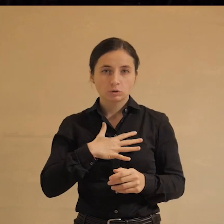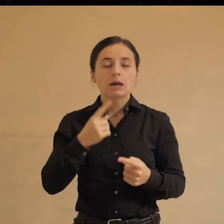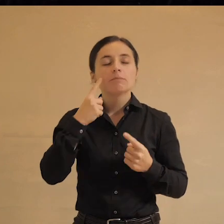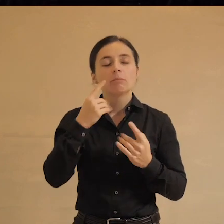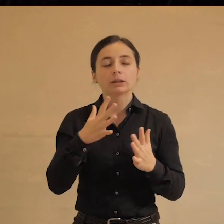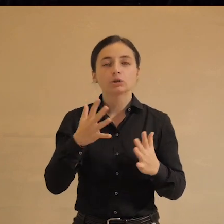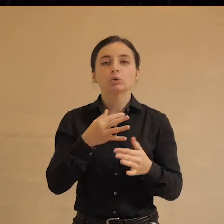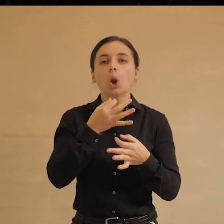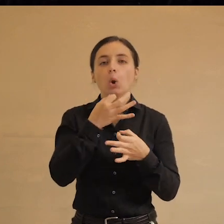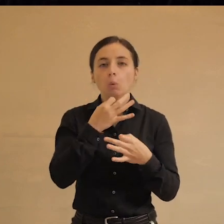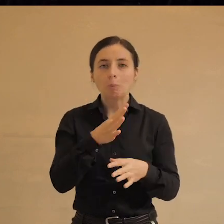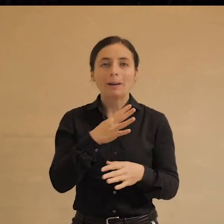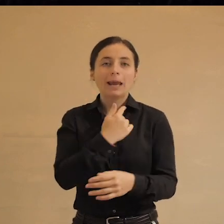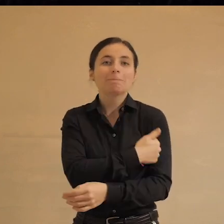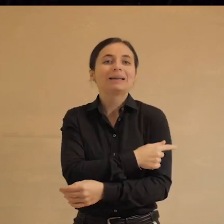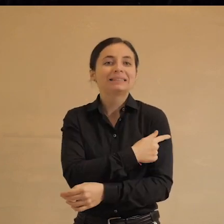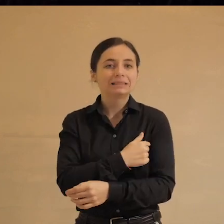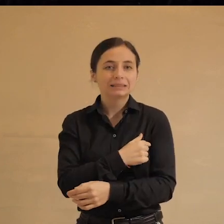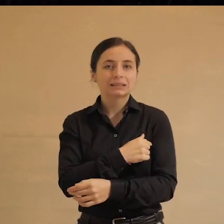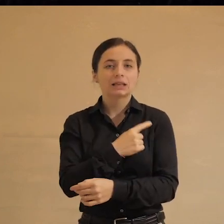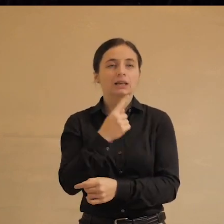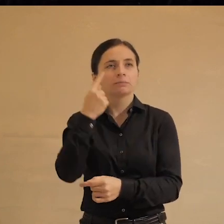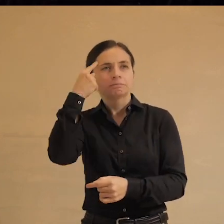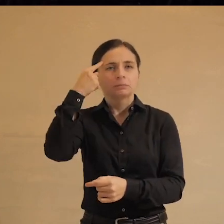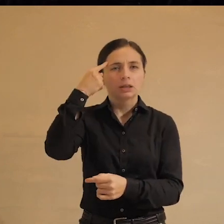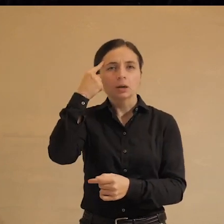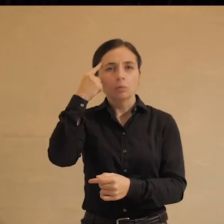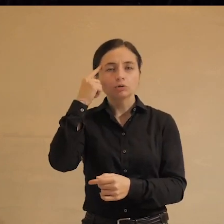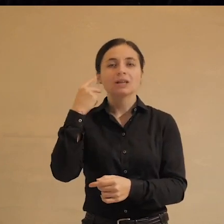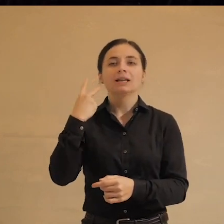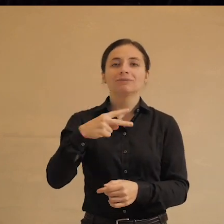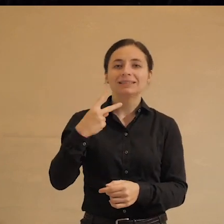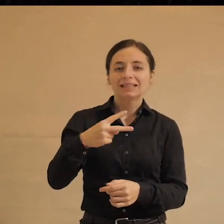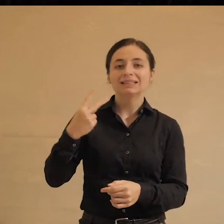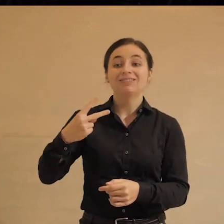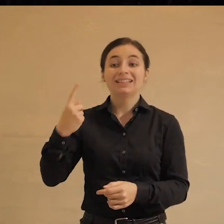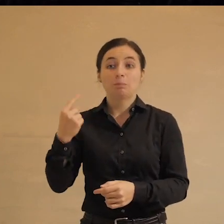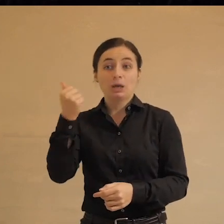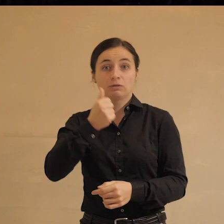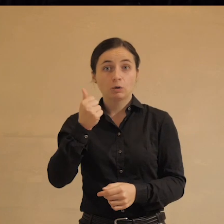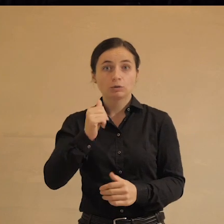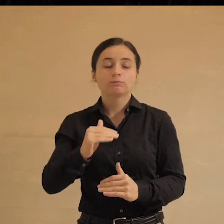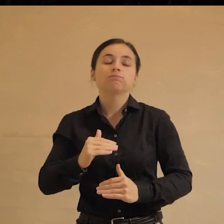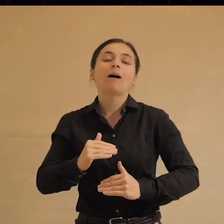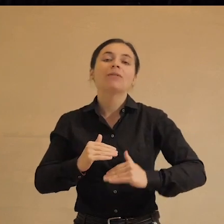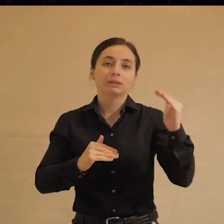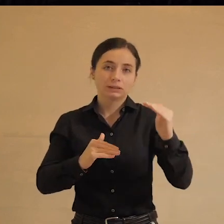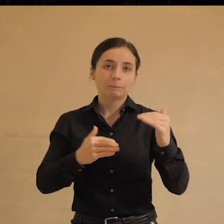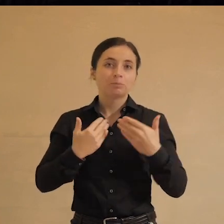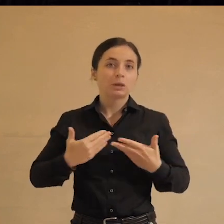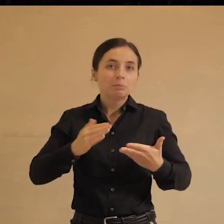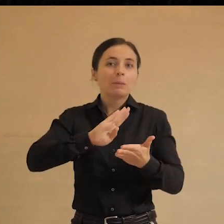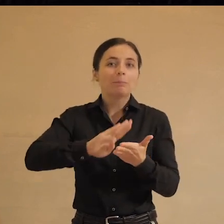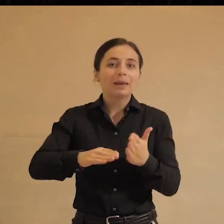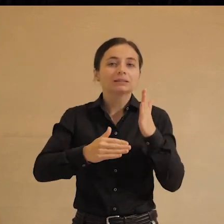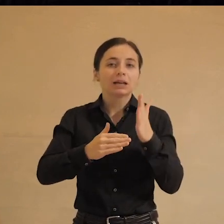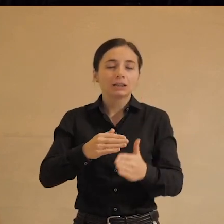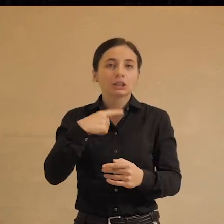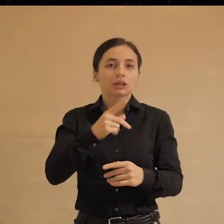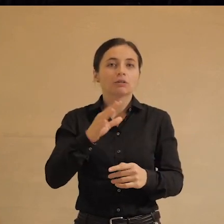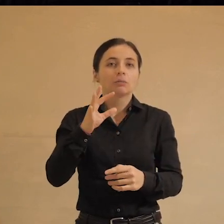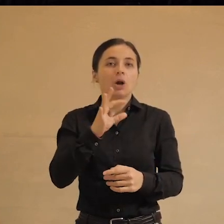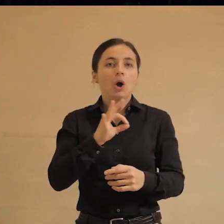любые медицинские озабоченности, конечно, 20-е и 21-е годы очень сильно повысило. Мы бесконечно говорим